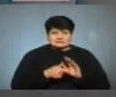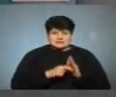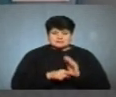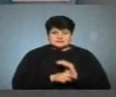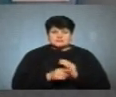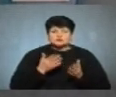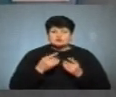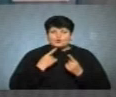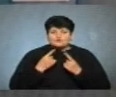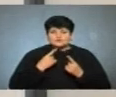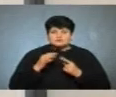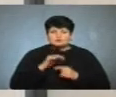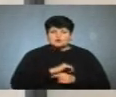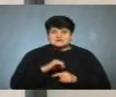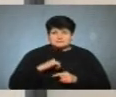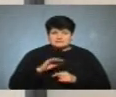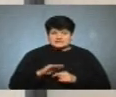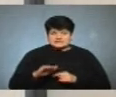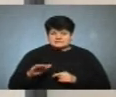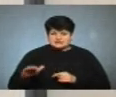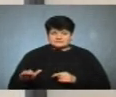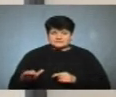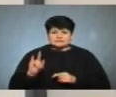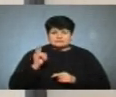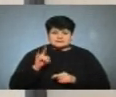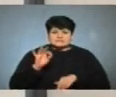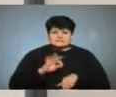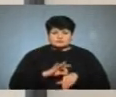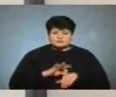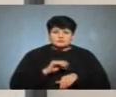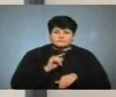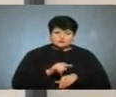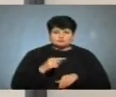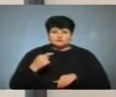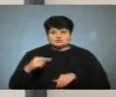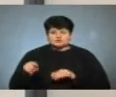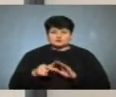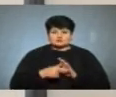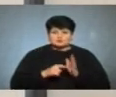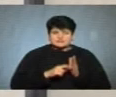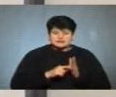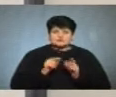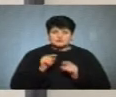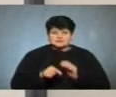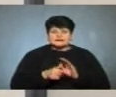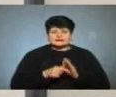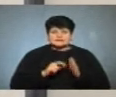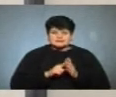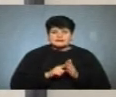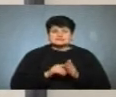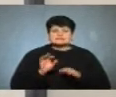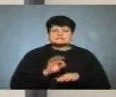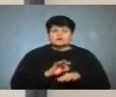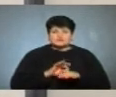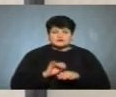Якщо говоримо про самих дітей, і дитина захворіла у тому чи іншому класі, тоді йде клас, де захворіла саме ця